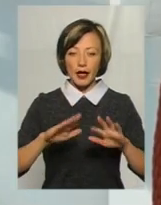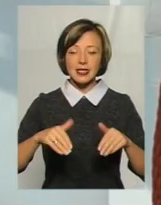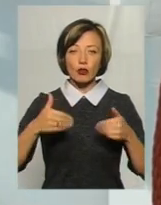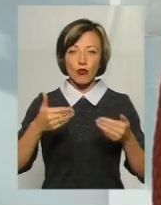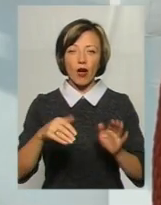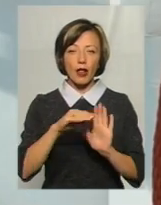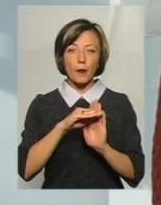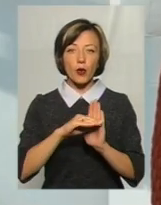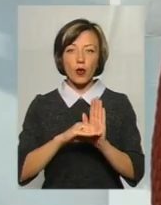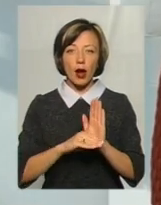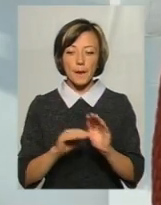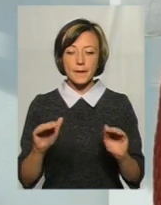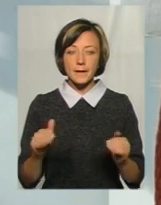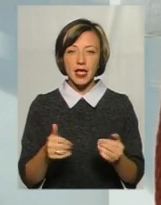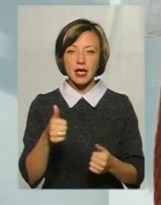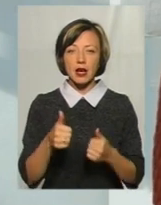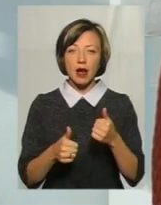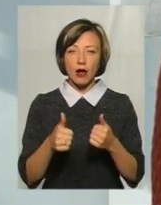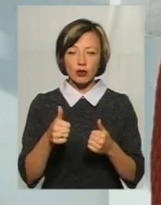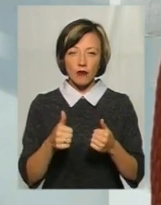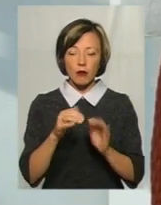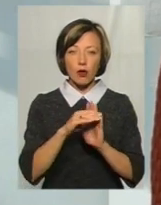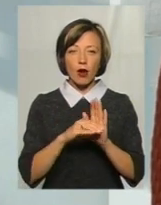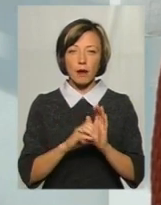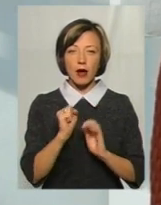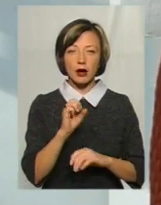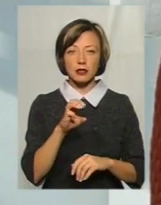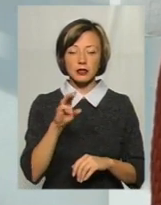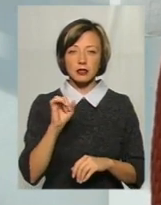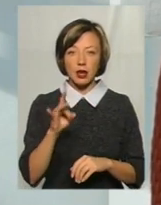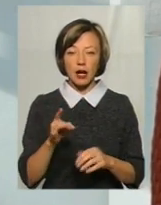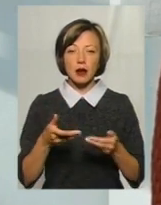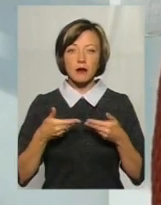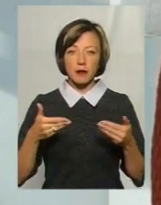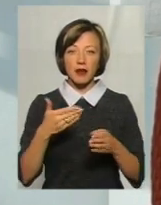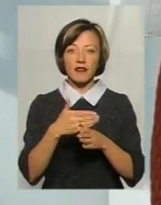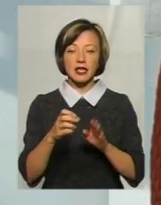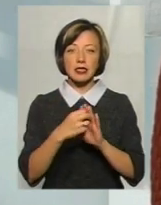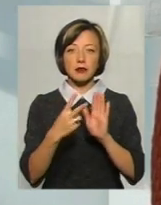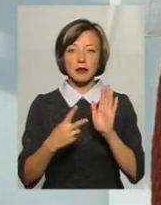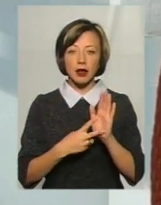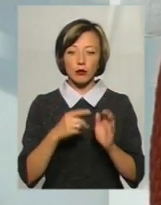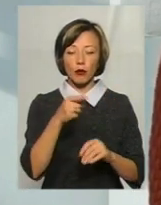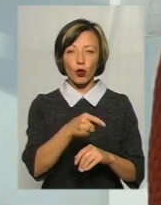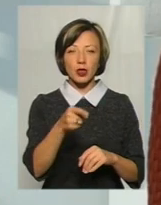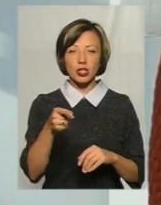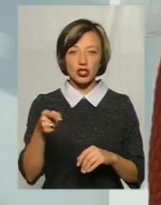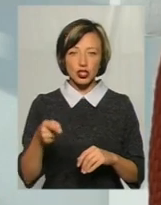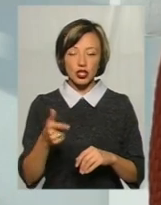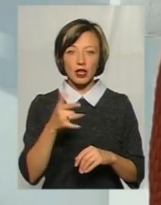міні-грантова програму від ОСТАР, і ми виділимо 17 грантів по тисячі гривень